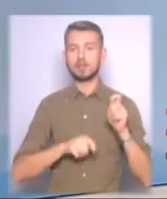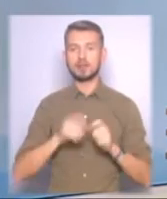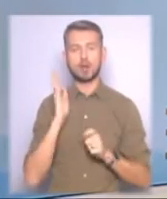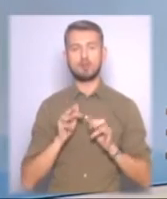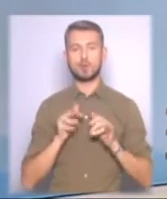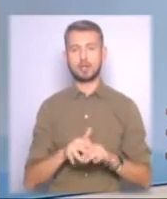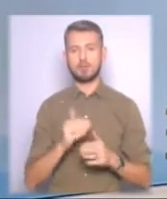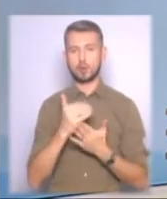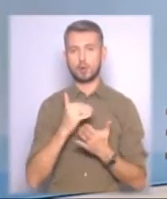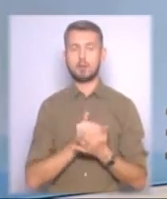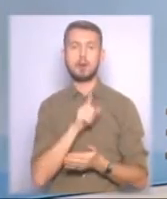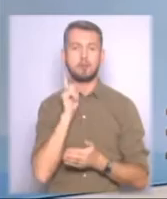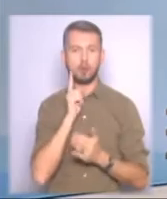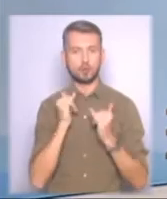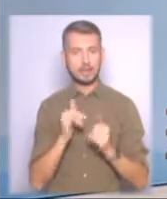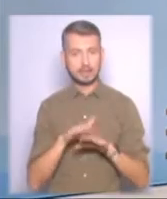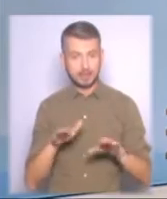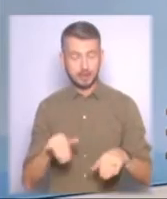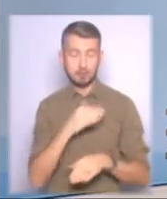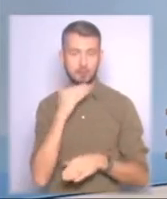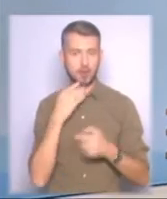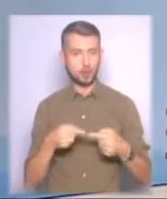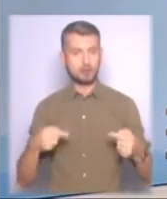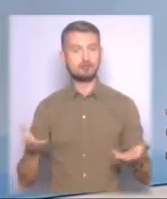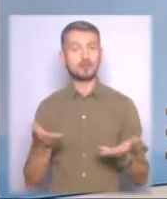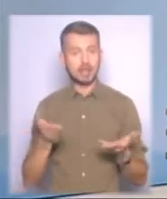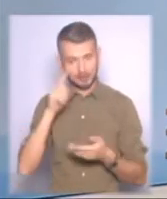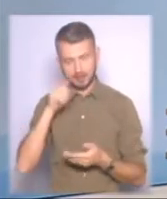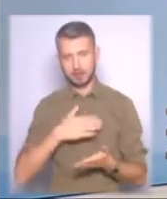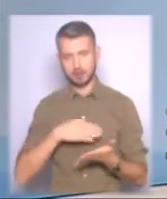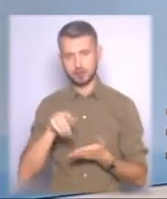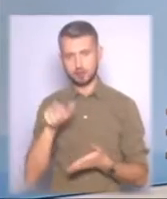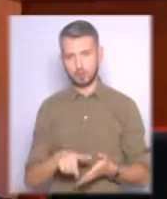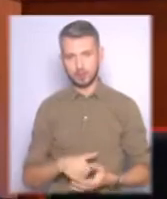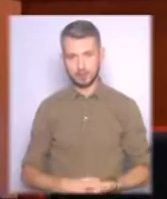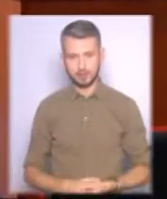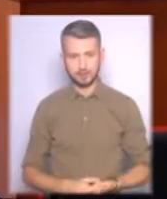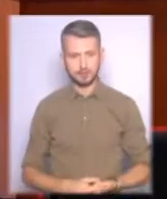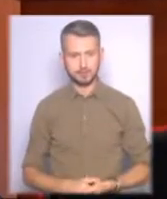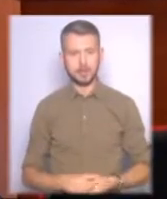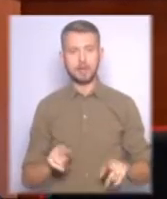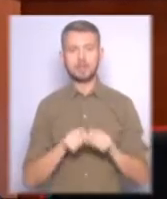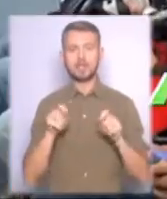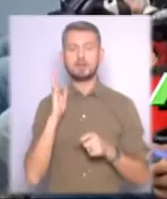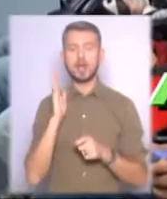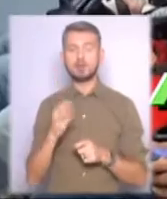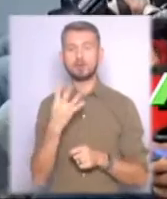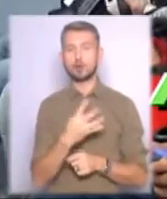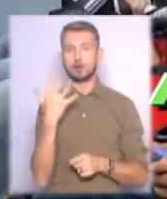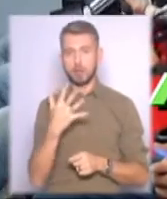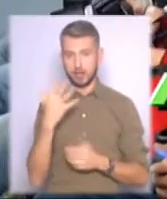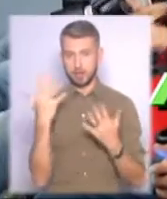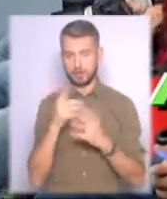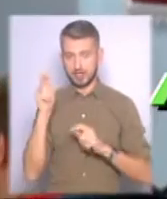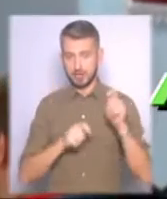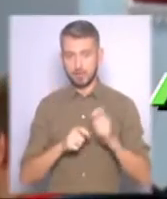програма «Молодість дітям» та багато інших, яких саме знає Вероніка Сектим. Відкриватиме 45-ту «Молодість» стрічка